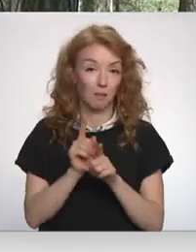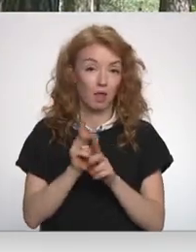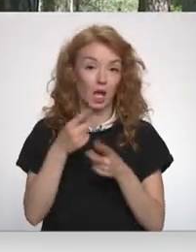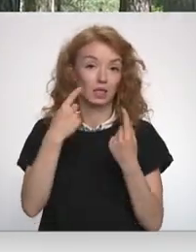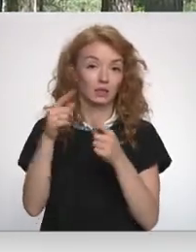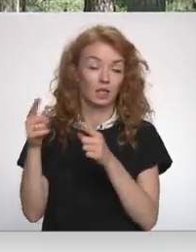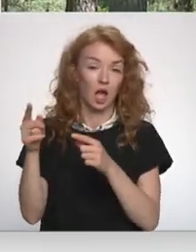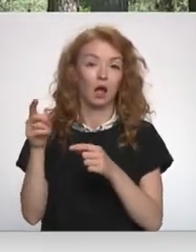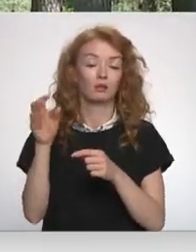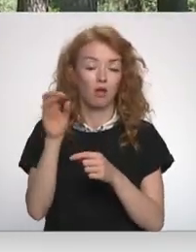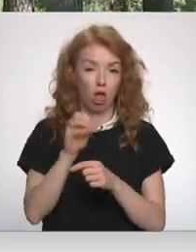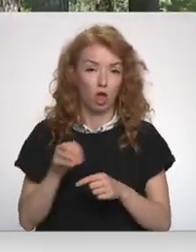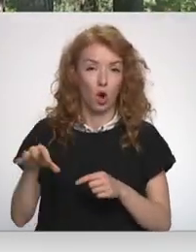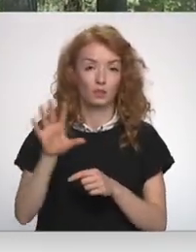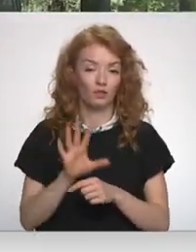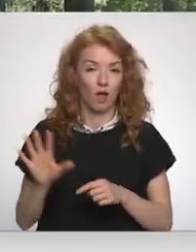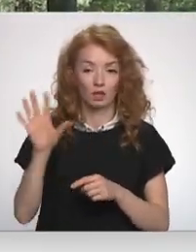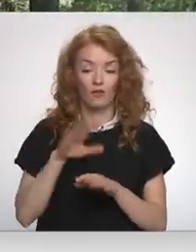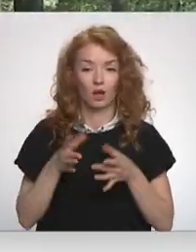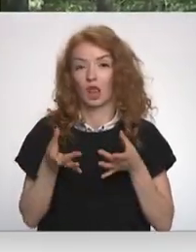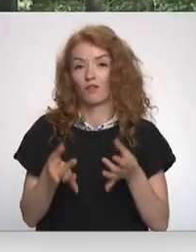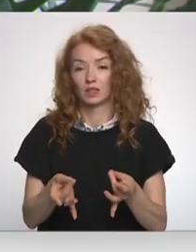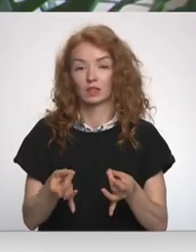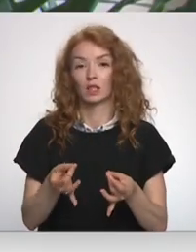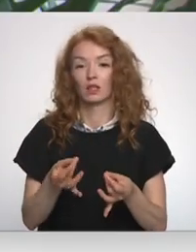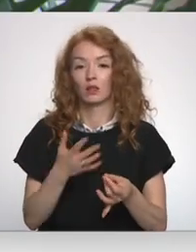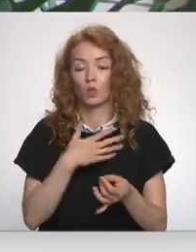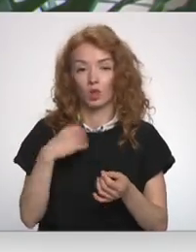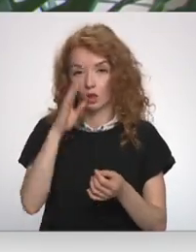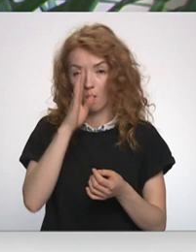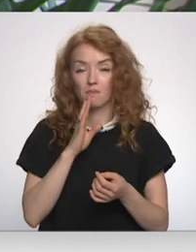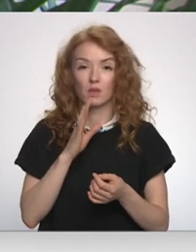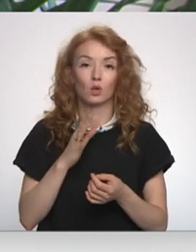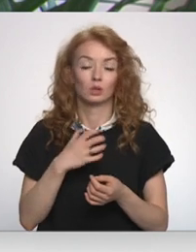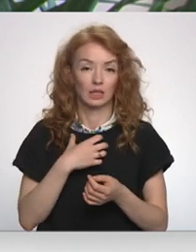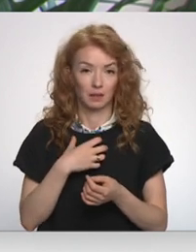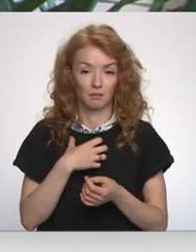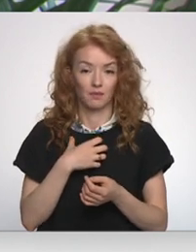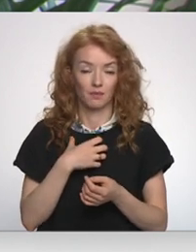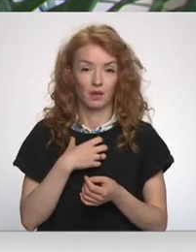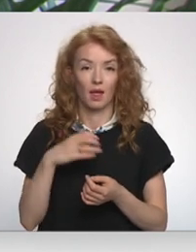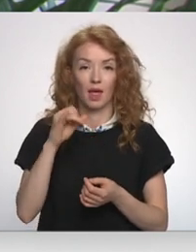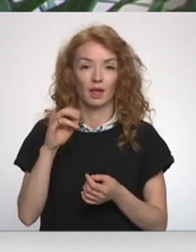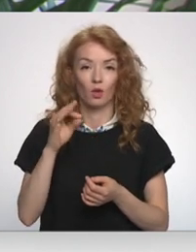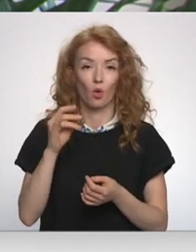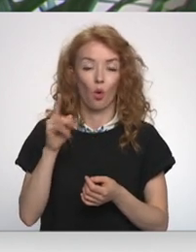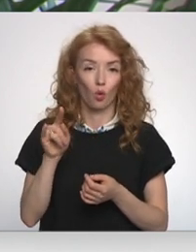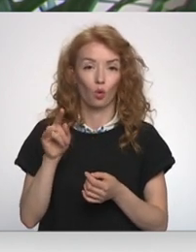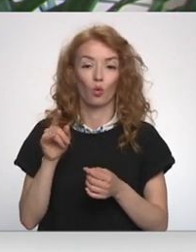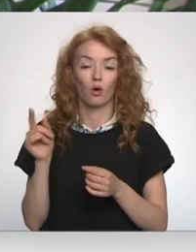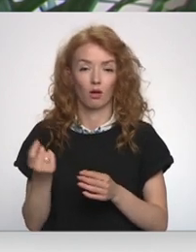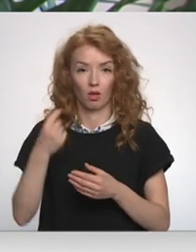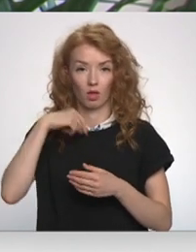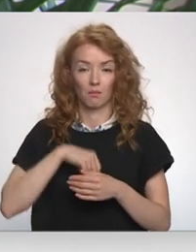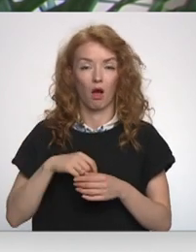daudzās citās attieztītās Eiropas valstīs, inficēties ar tādu ļoti snopētnu parazītu, ehinu koku, kurš iekapsulē